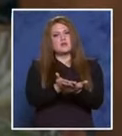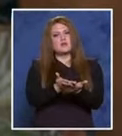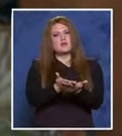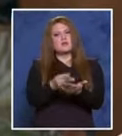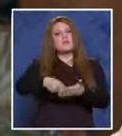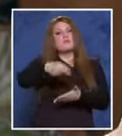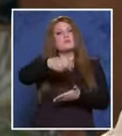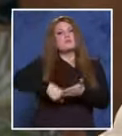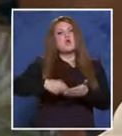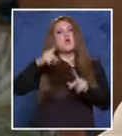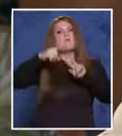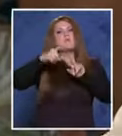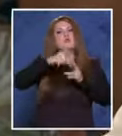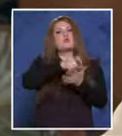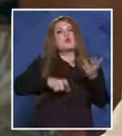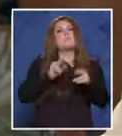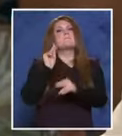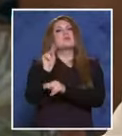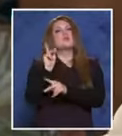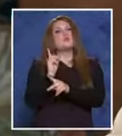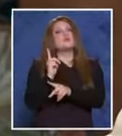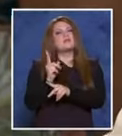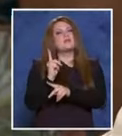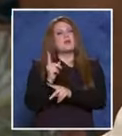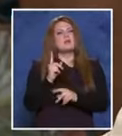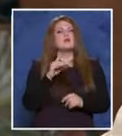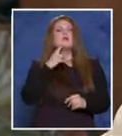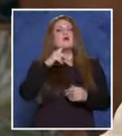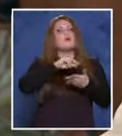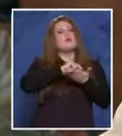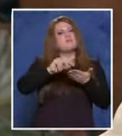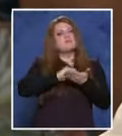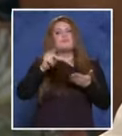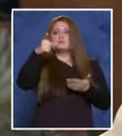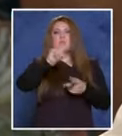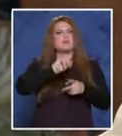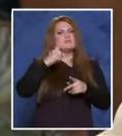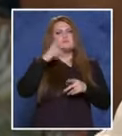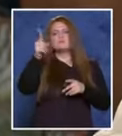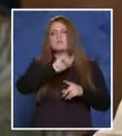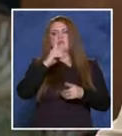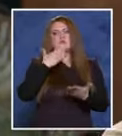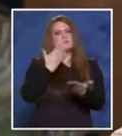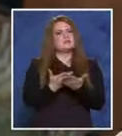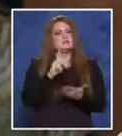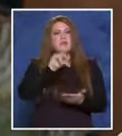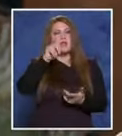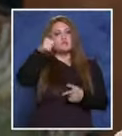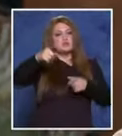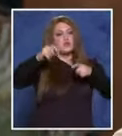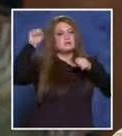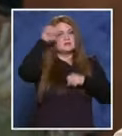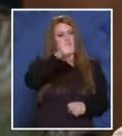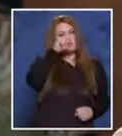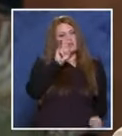подписване протокол предупредителен по закона за МВР. отричат да са извършили лично деянието.